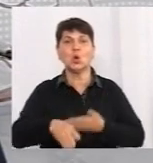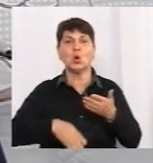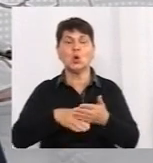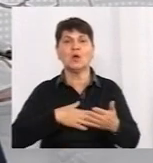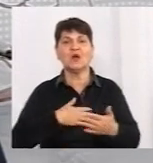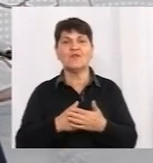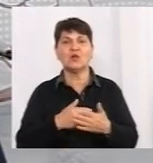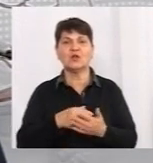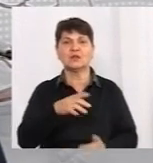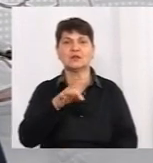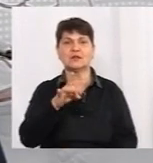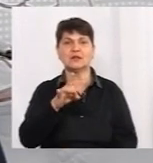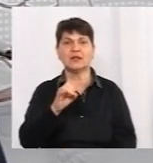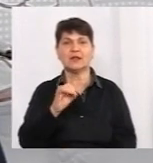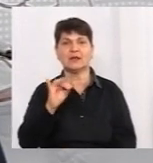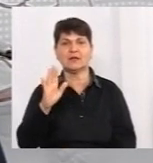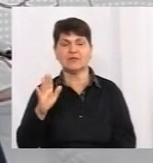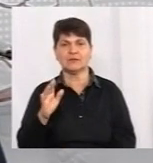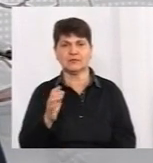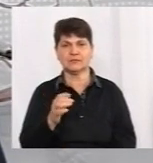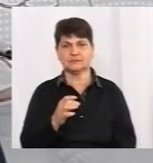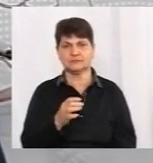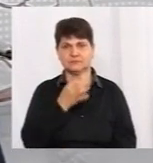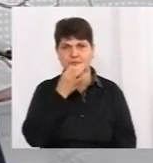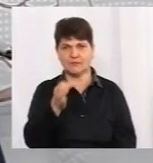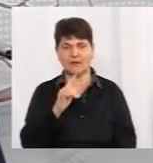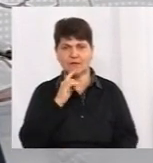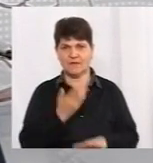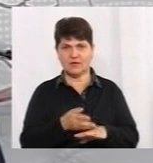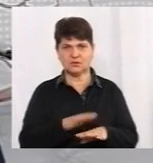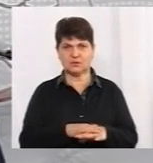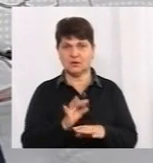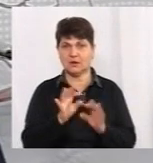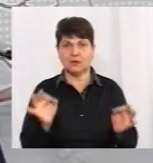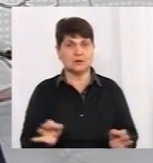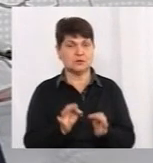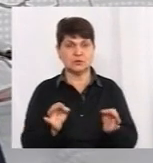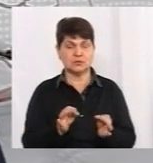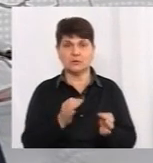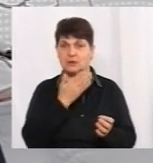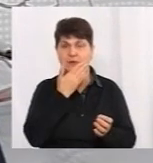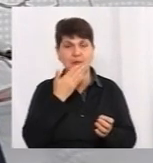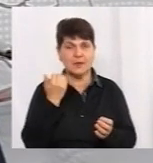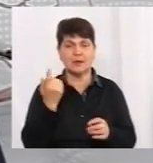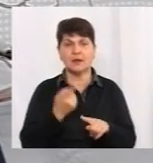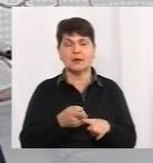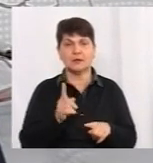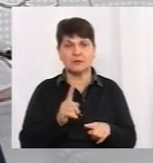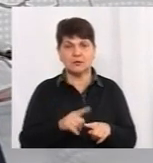цього щось дуже таке, скажімо, важке відбулося, і нічого немає. Тому я